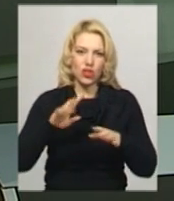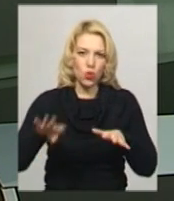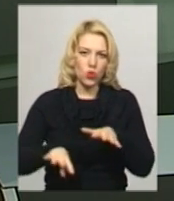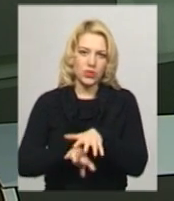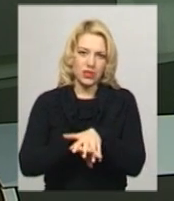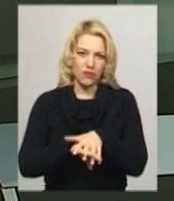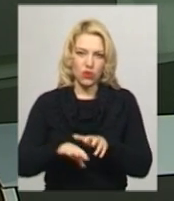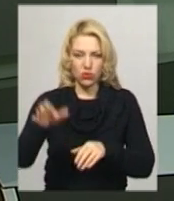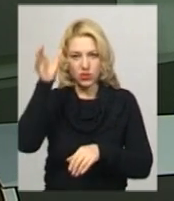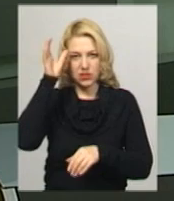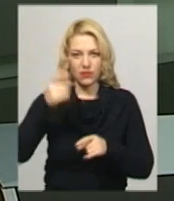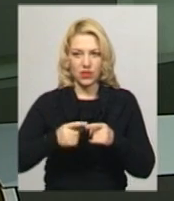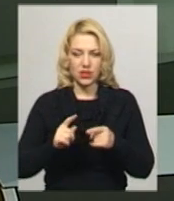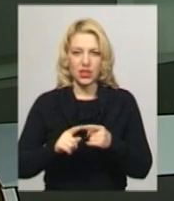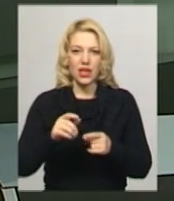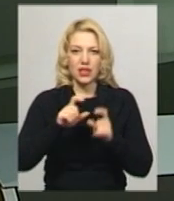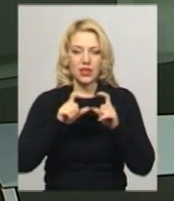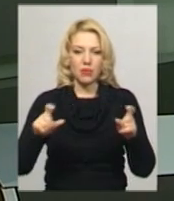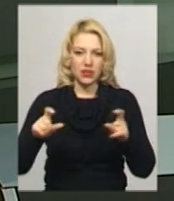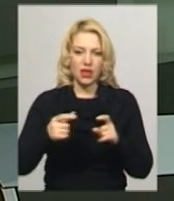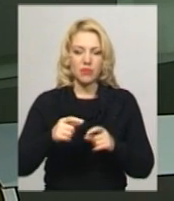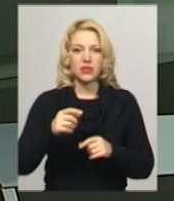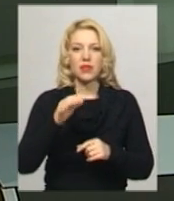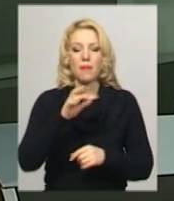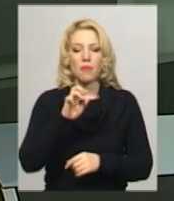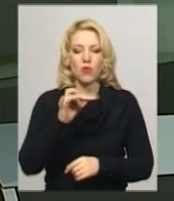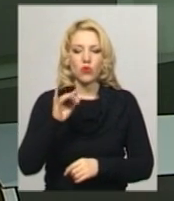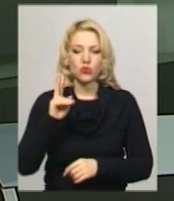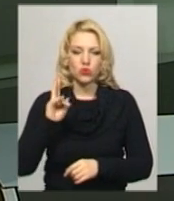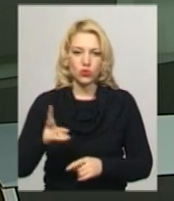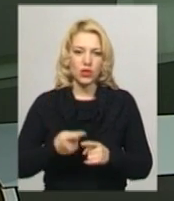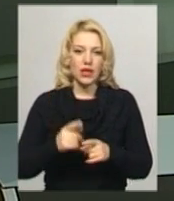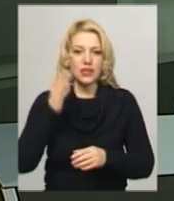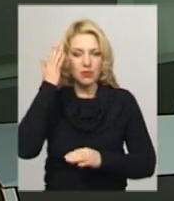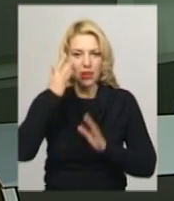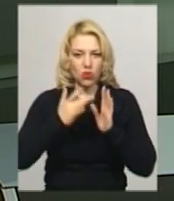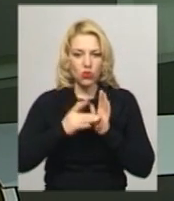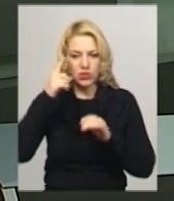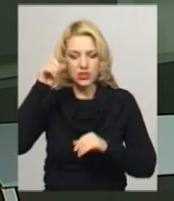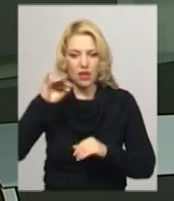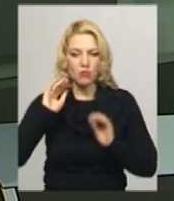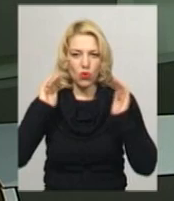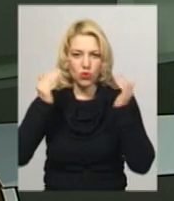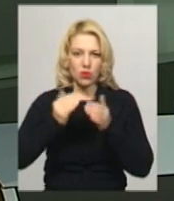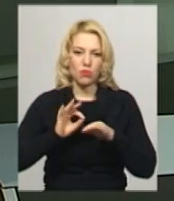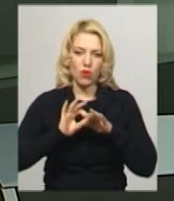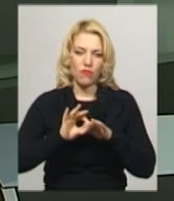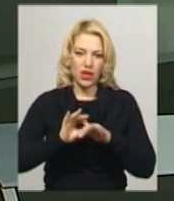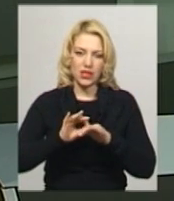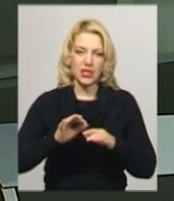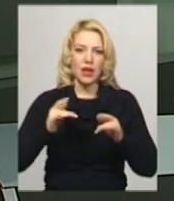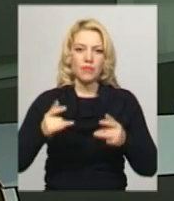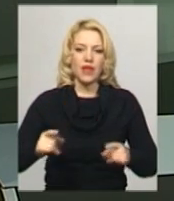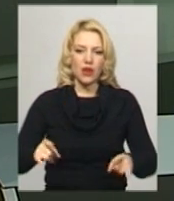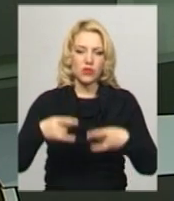Департаменту освіти і науки області Алла Морисюк. З метою поширення знань про аутизм в обласному центрі провели інтерактивний флешмоб,